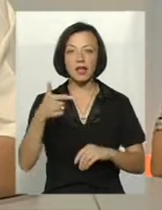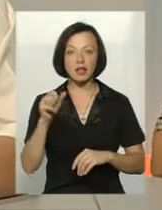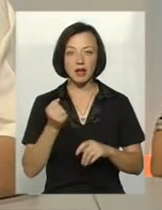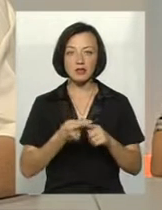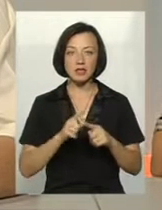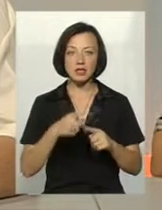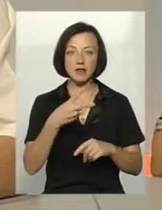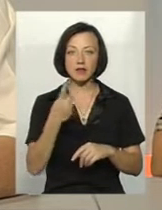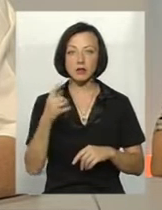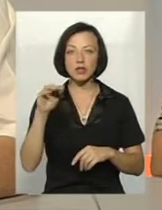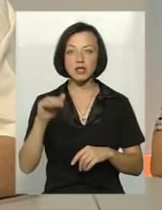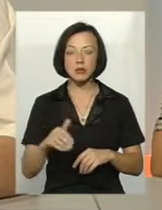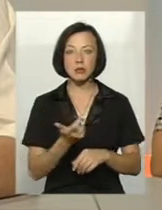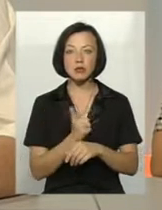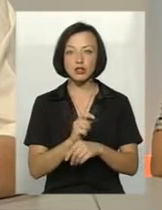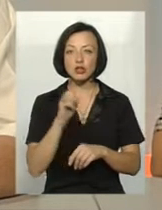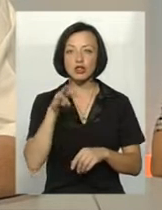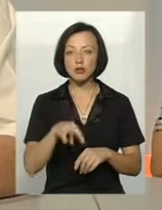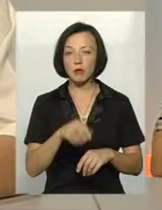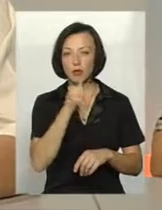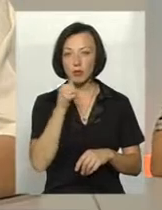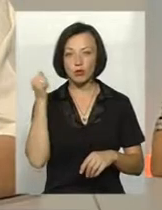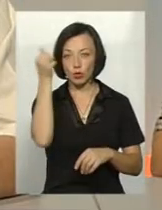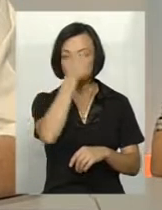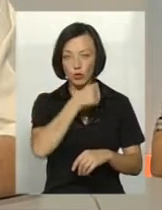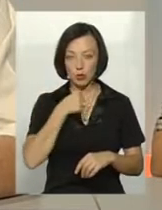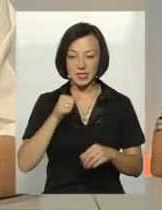що на 21 тисячу гектарів більше, ніж було в минулому році.